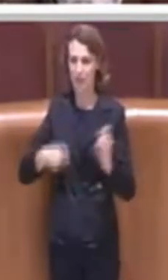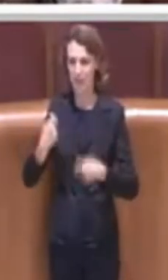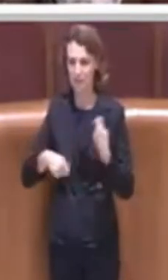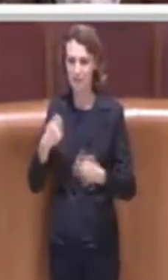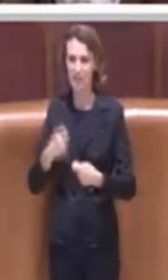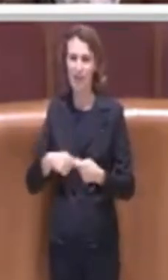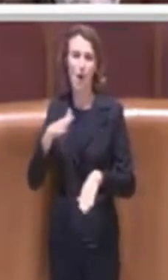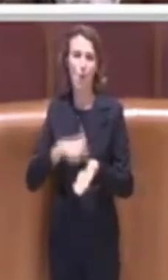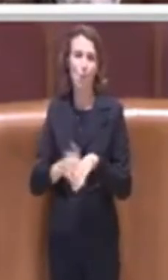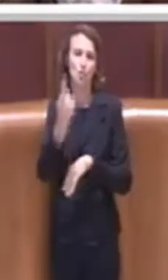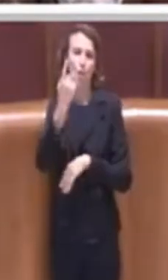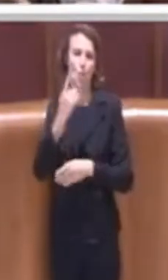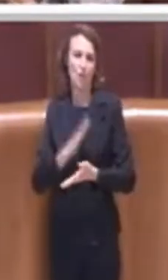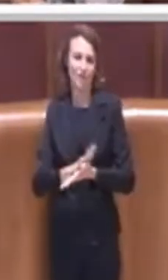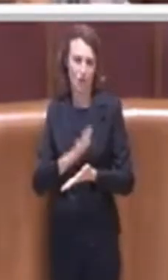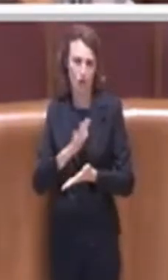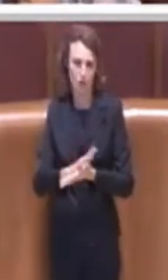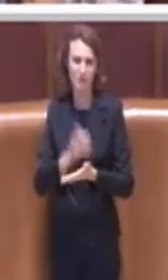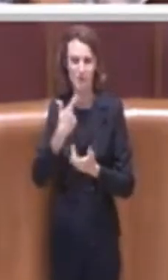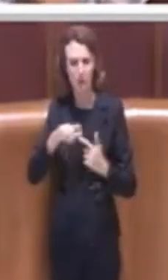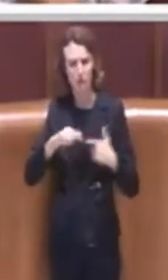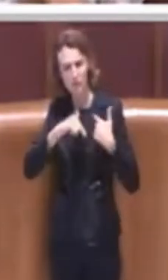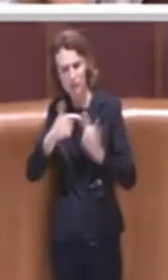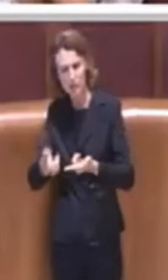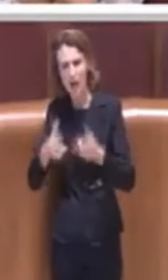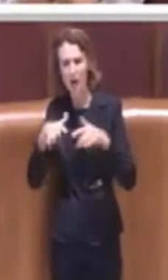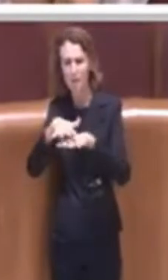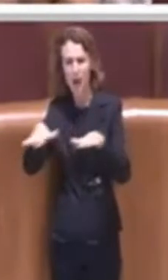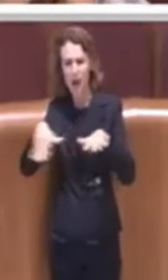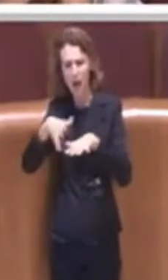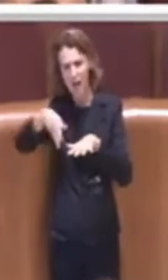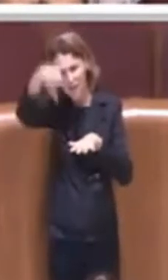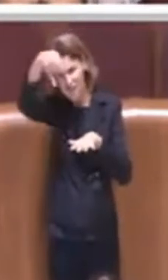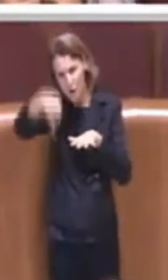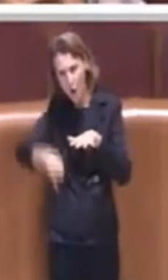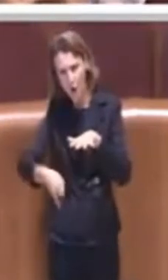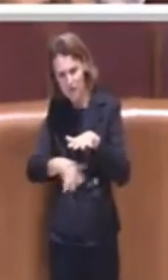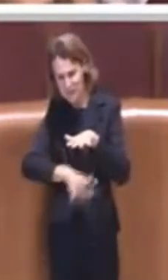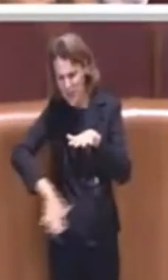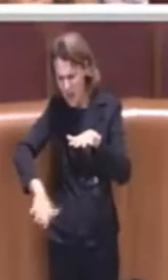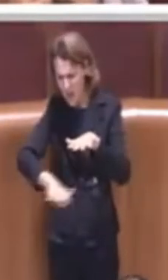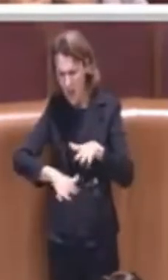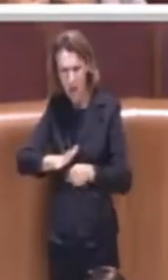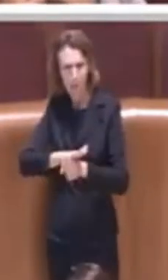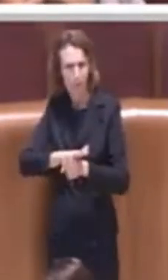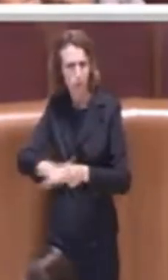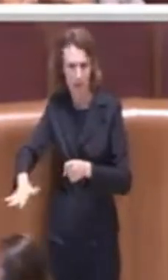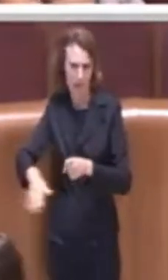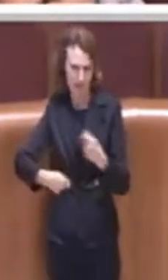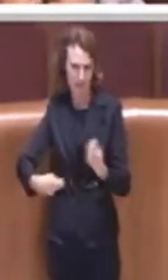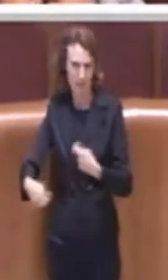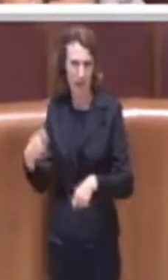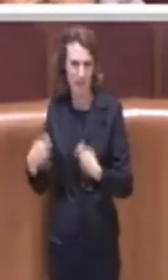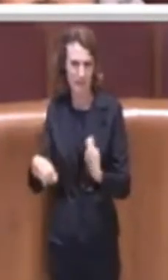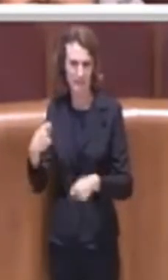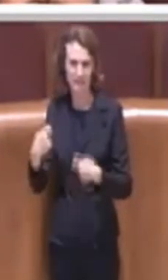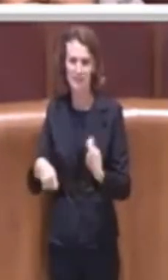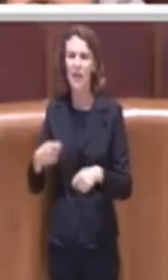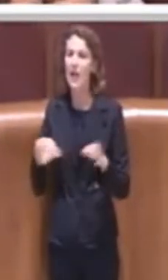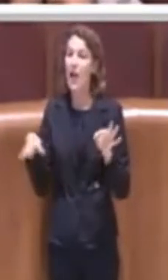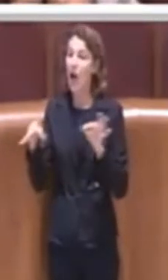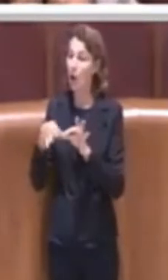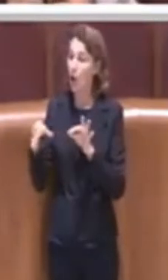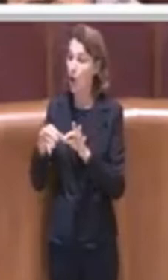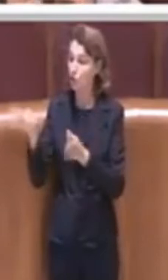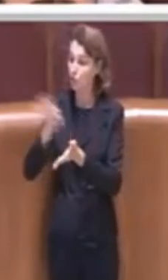globale, soprattutto nei fondali dei nostri mari. L'accordo delle scuole italiane dal nome Plastic Free